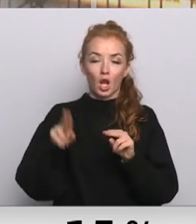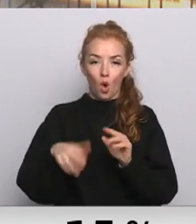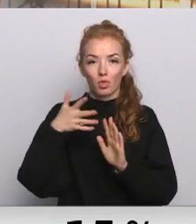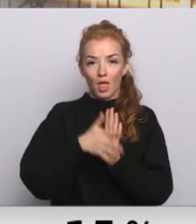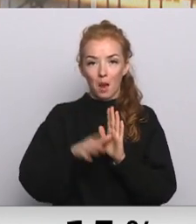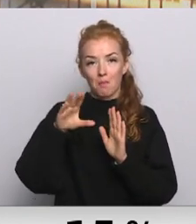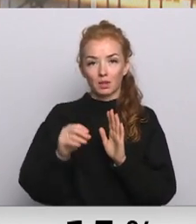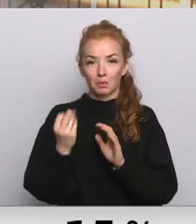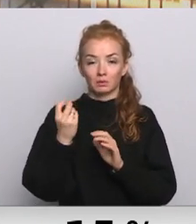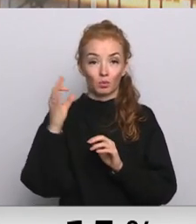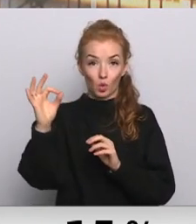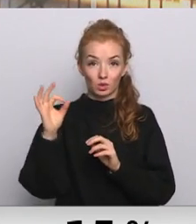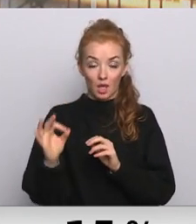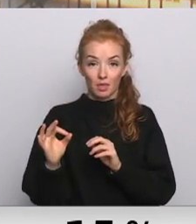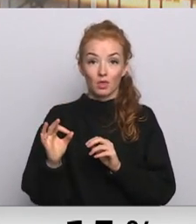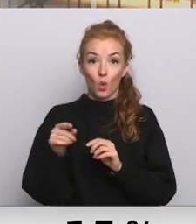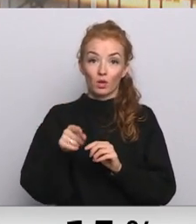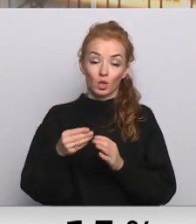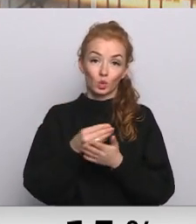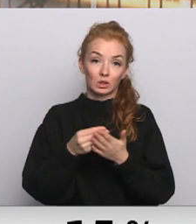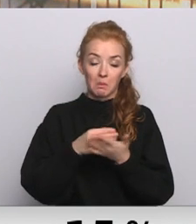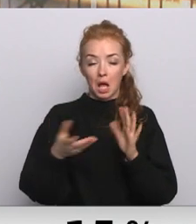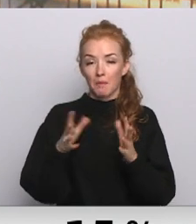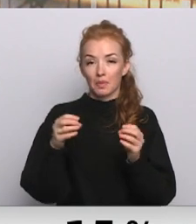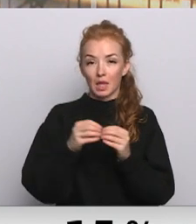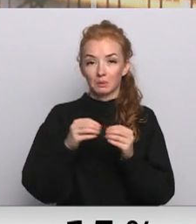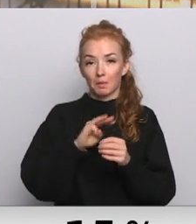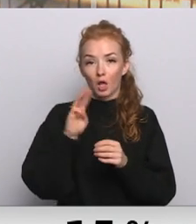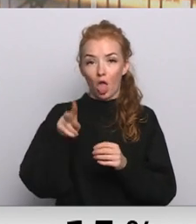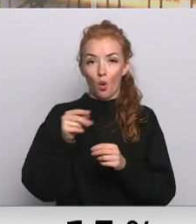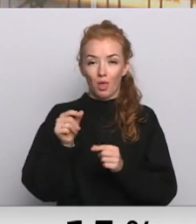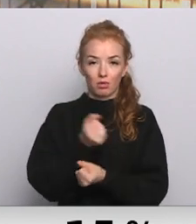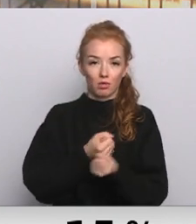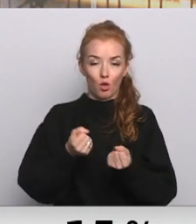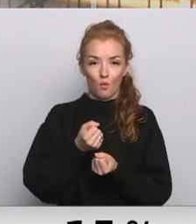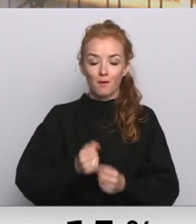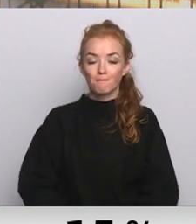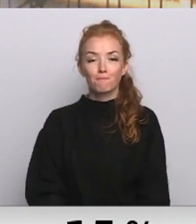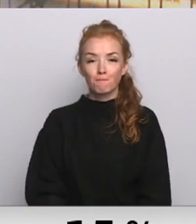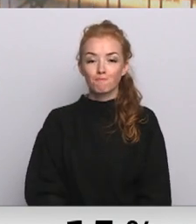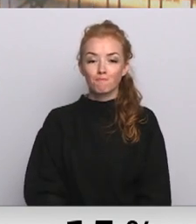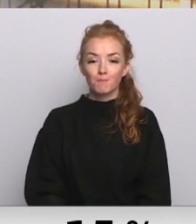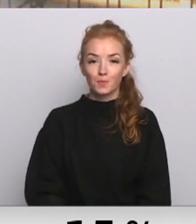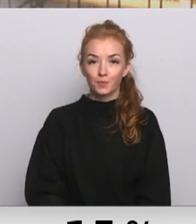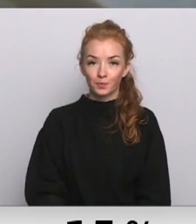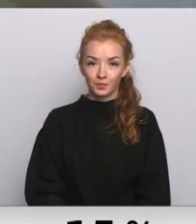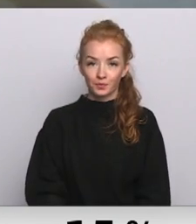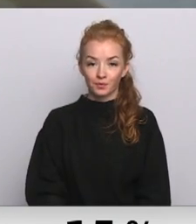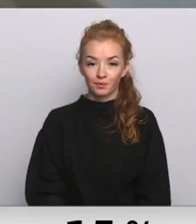15%. Pēc pirmajiem aprēķiniem tas ļautu ietaupīt ap 10 miljoniem eiro. Plašāk stāsta Dāvids Freidenfelts.